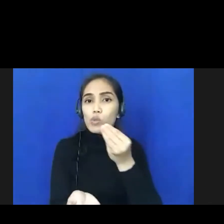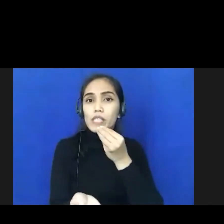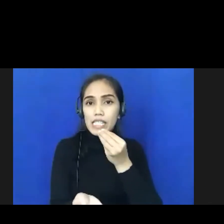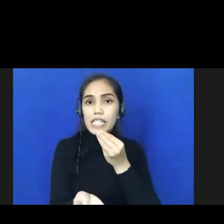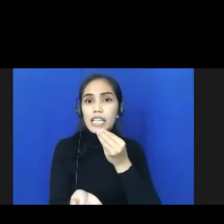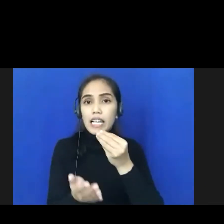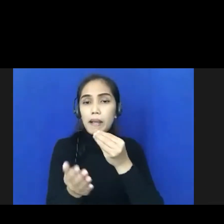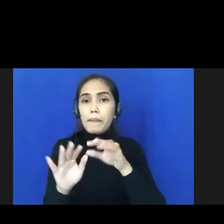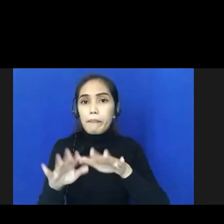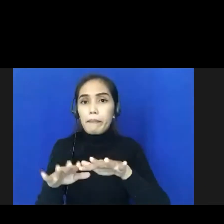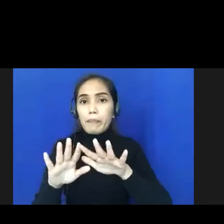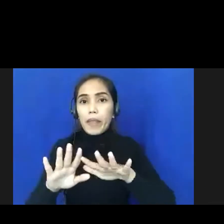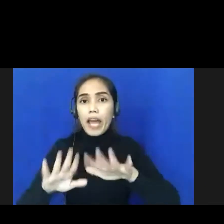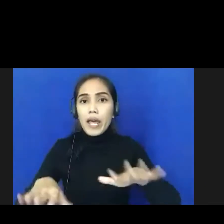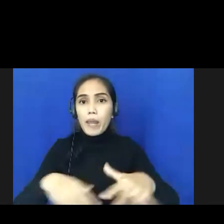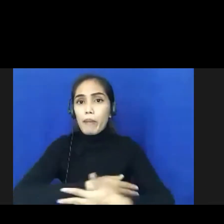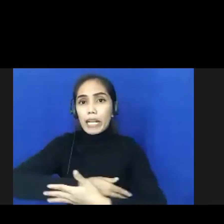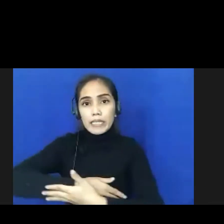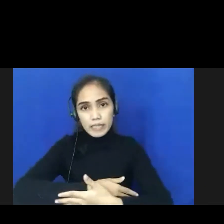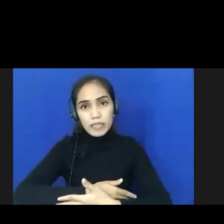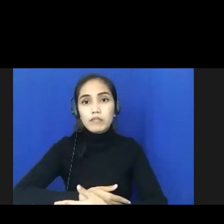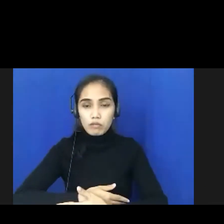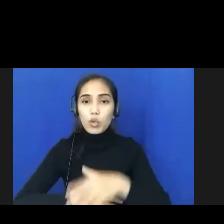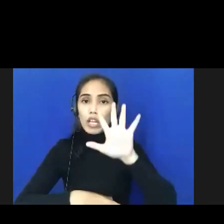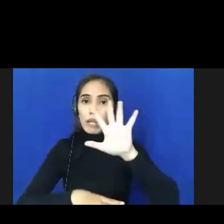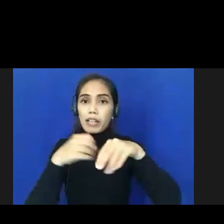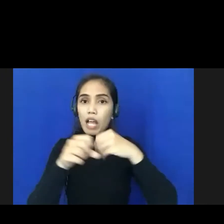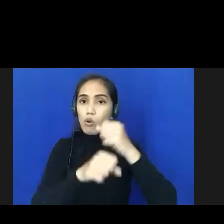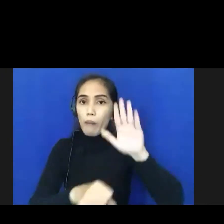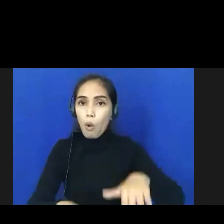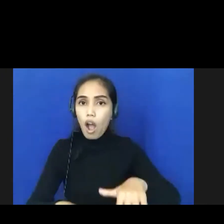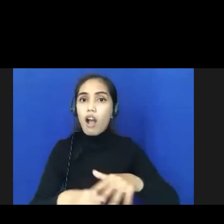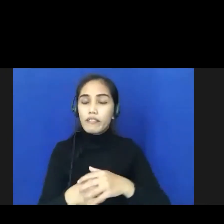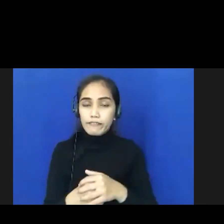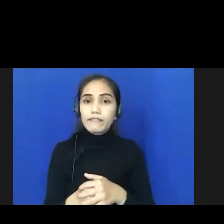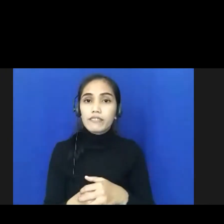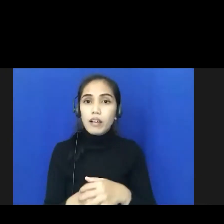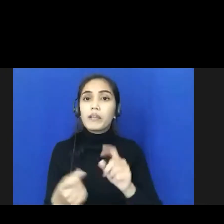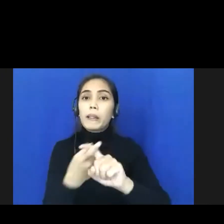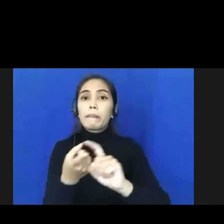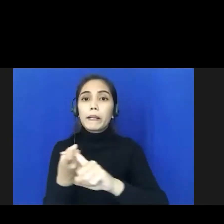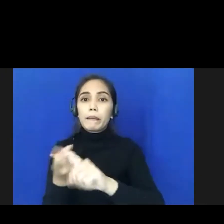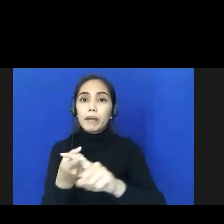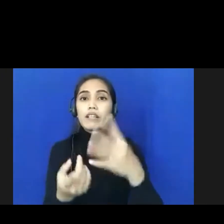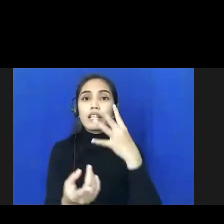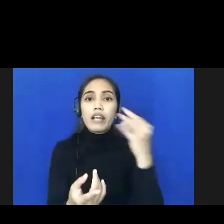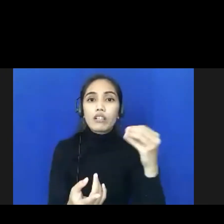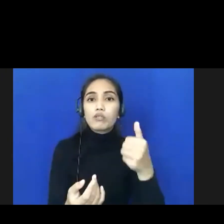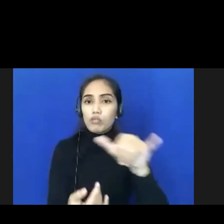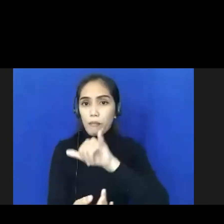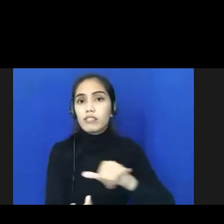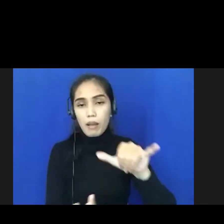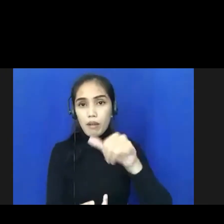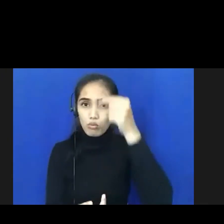secara TPG kami di Puskesmas dengan kawan-kawan di desa itu bersama-sama